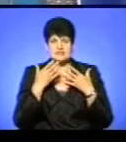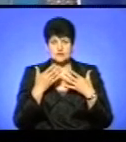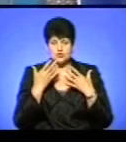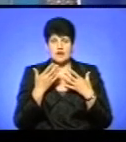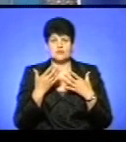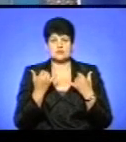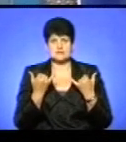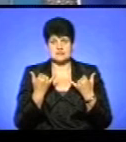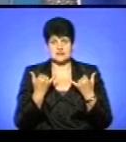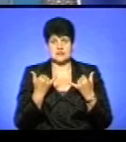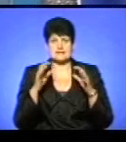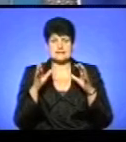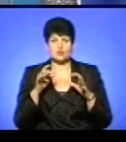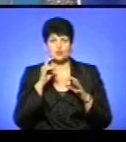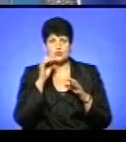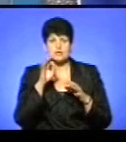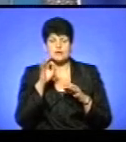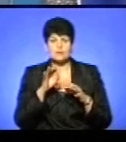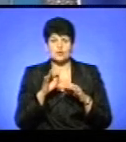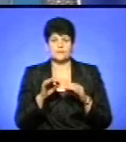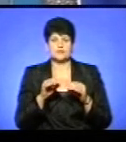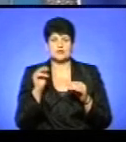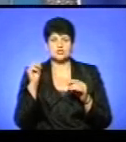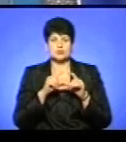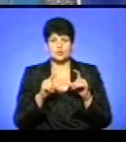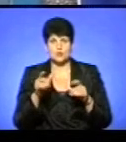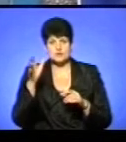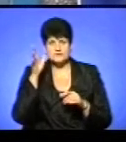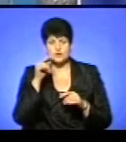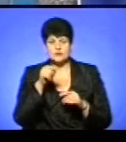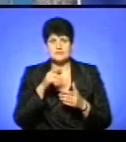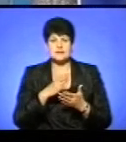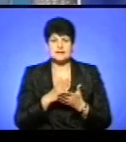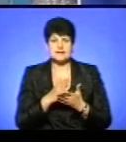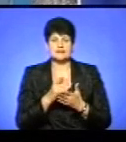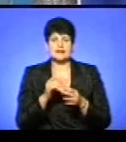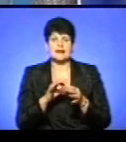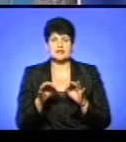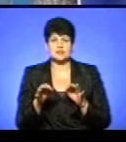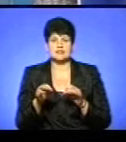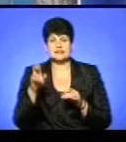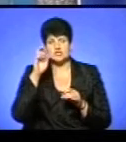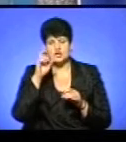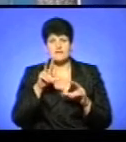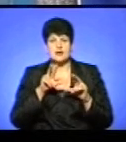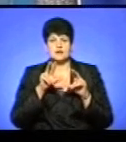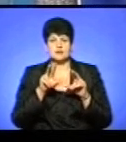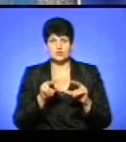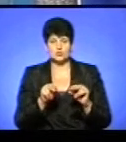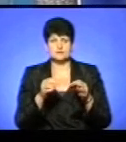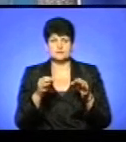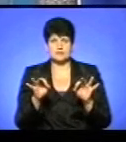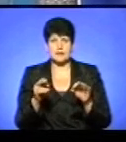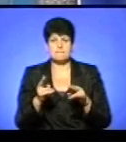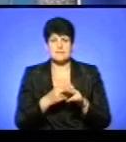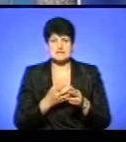дослівно закону України про дошкільну освіту. Там міститься таке речення, що держава гарантує доступність та